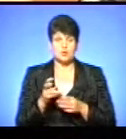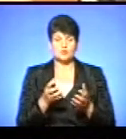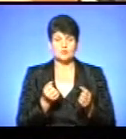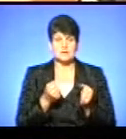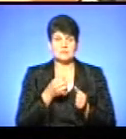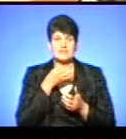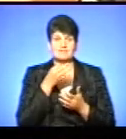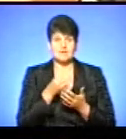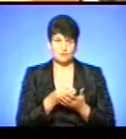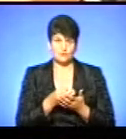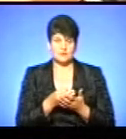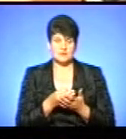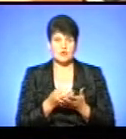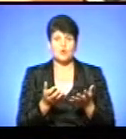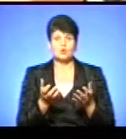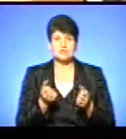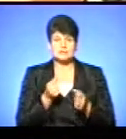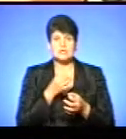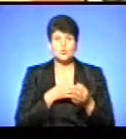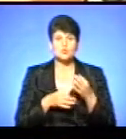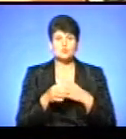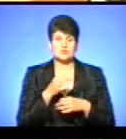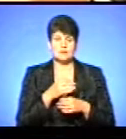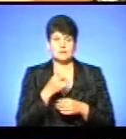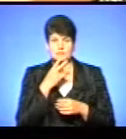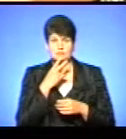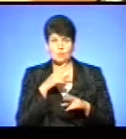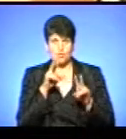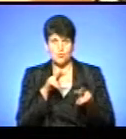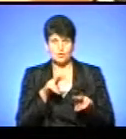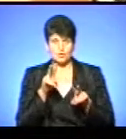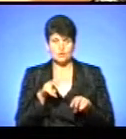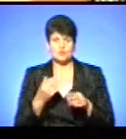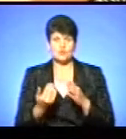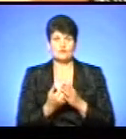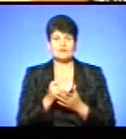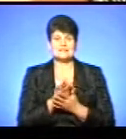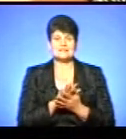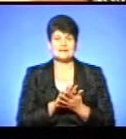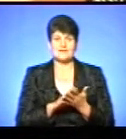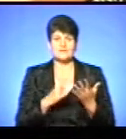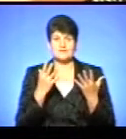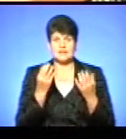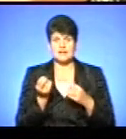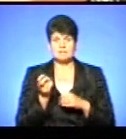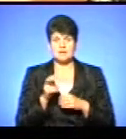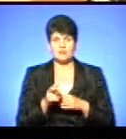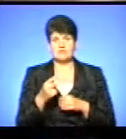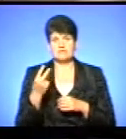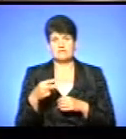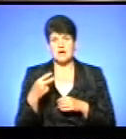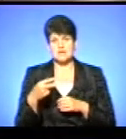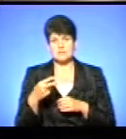відповідь, отримати консультацію. Я дивлюсь по моніторингу. З новими заявами в день приходить 20.